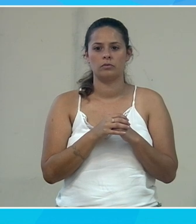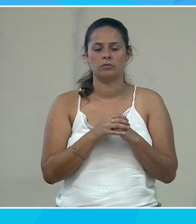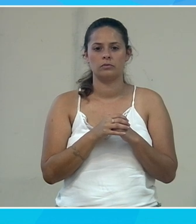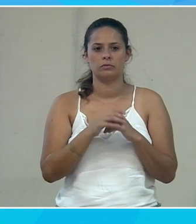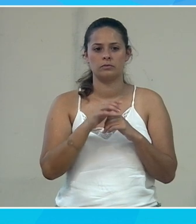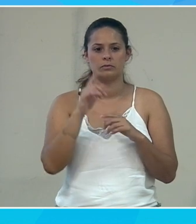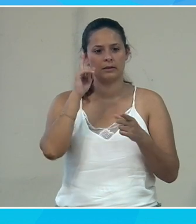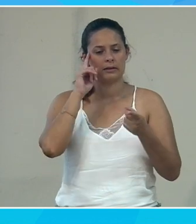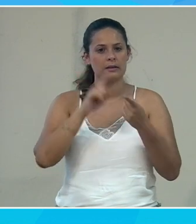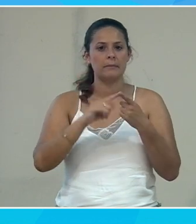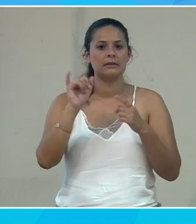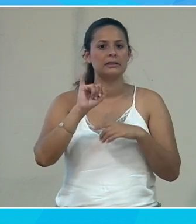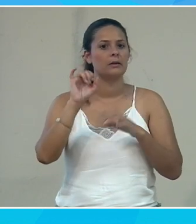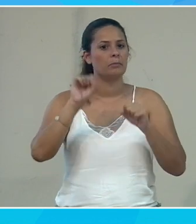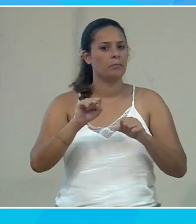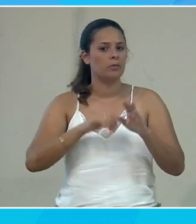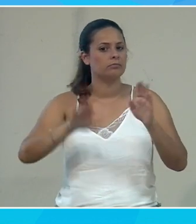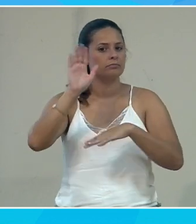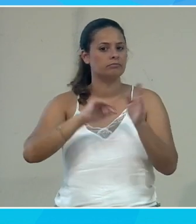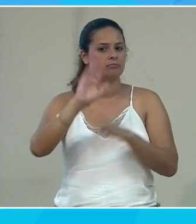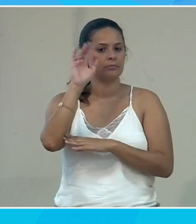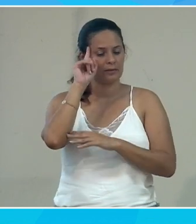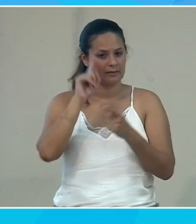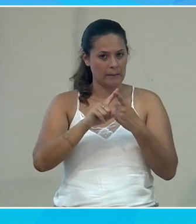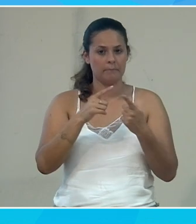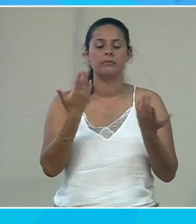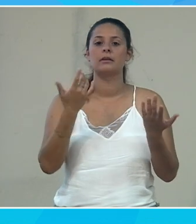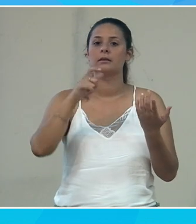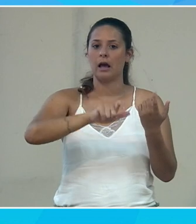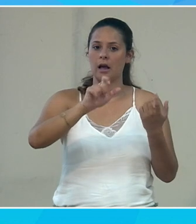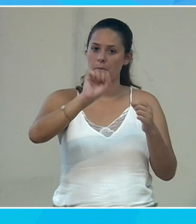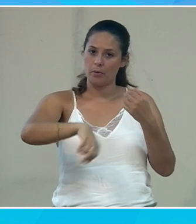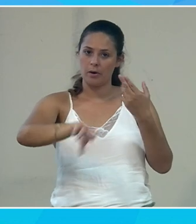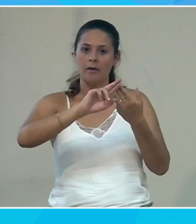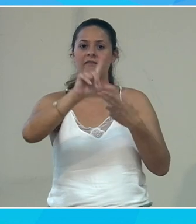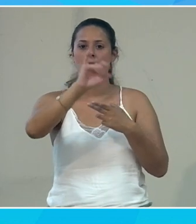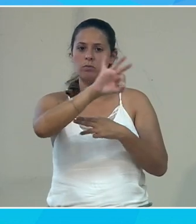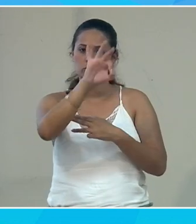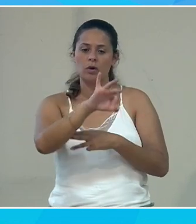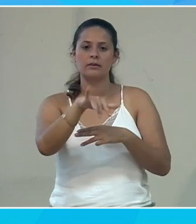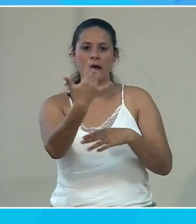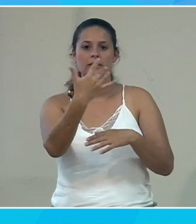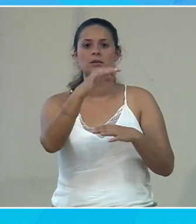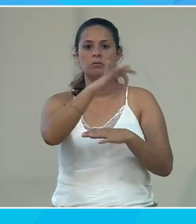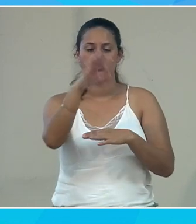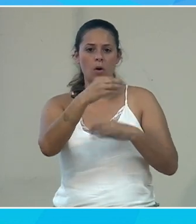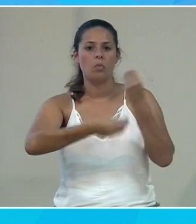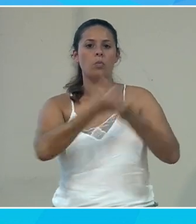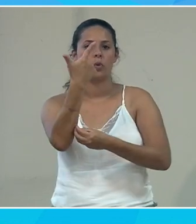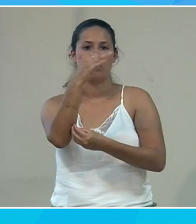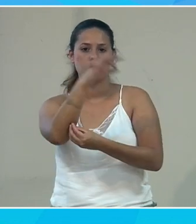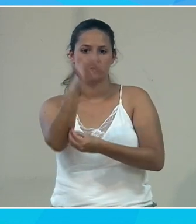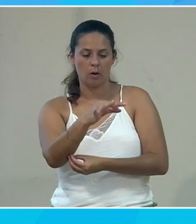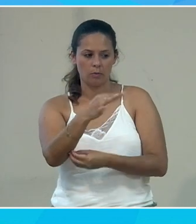Est-ce que quelqu'un veut se lancer dans la salle ? Est-ce que quelqu'un veut nous répondre ? 20%, 15% et 2%, c'est ça ?